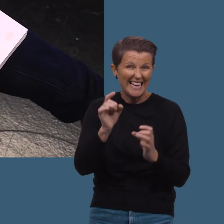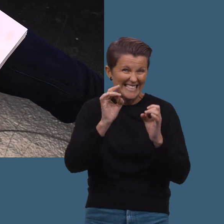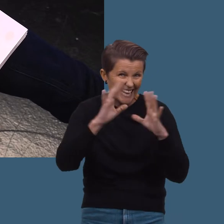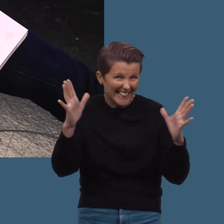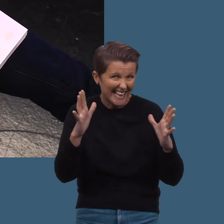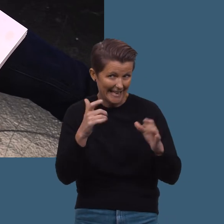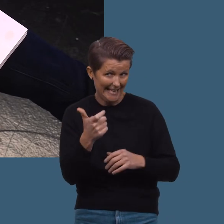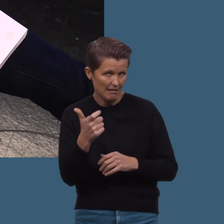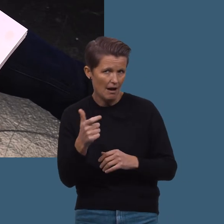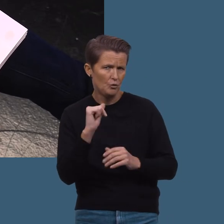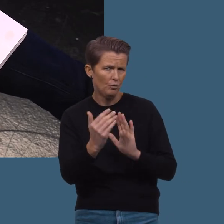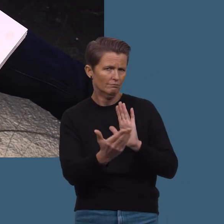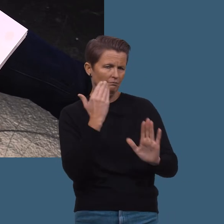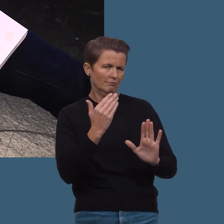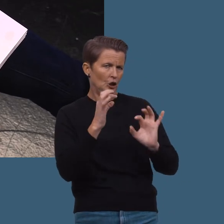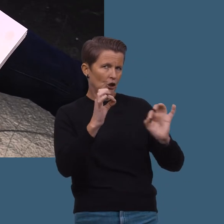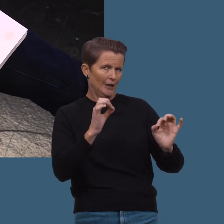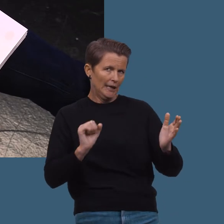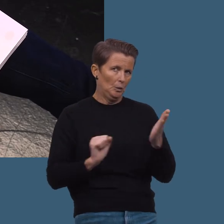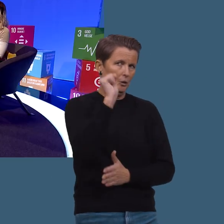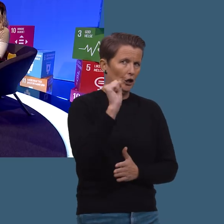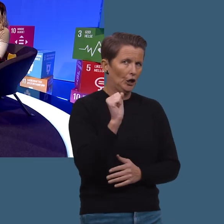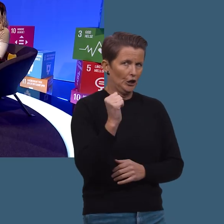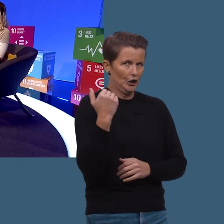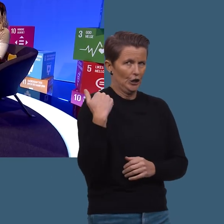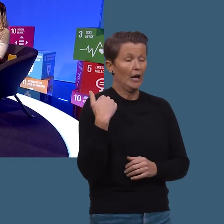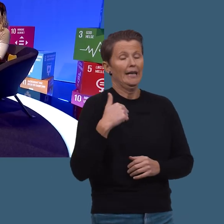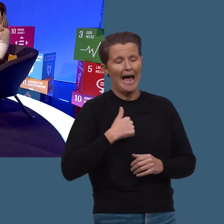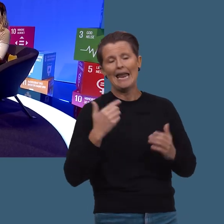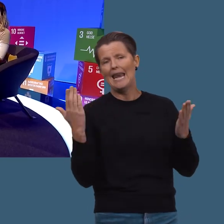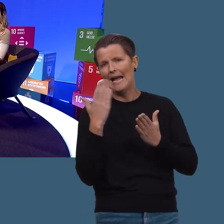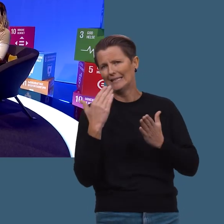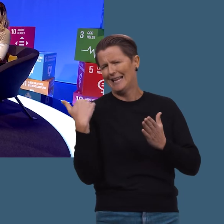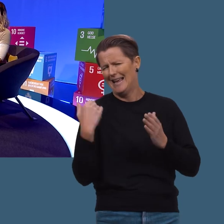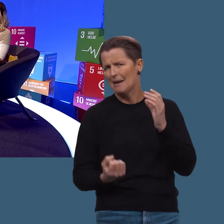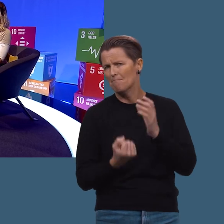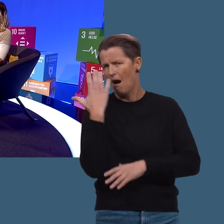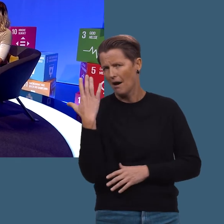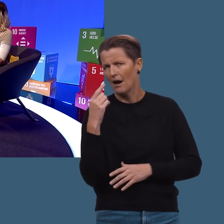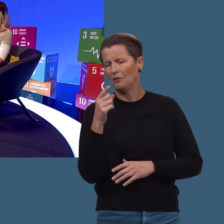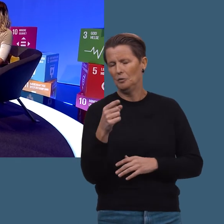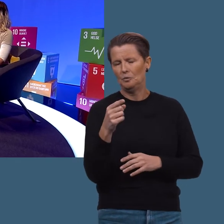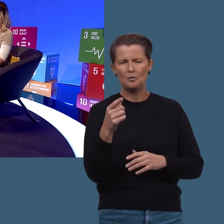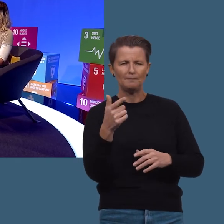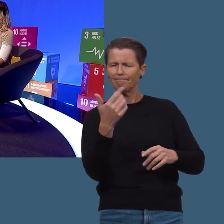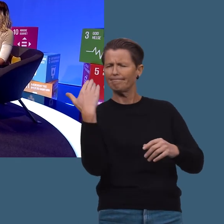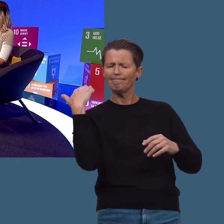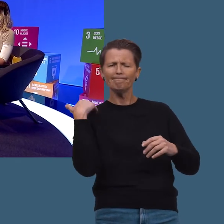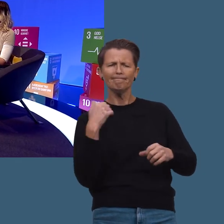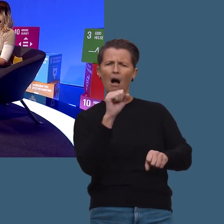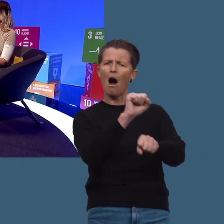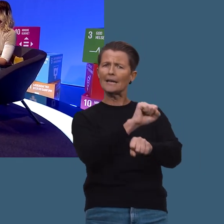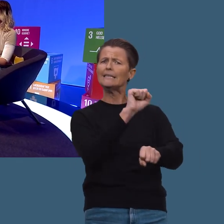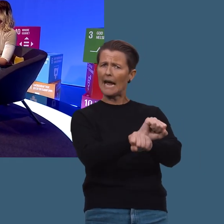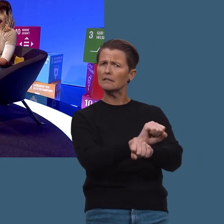sinne, Gina, det fikk du jo ganske kraftig uttrykk for. Det var umulig for meg å unngå å lese at du litt tidligere i år i